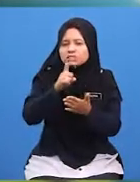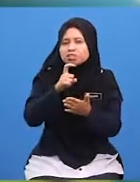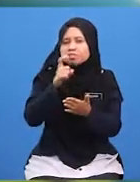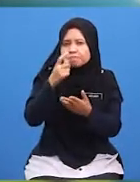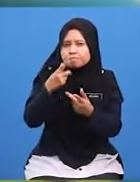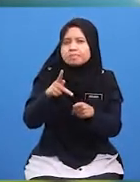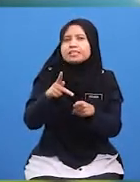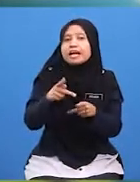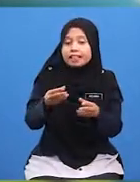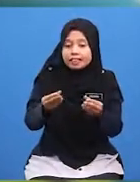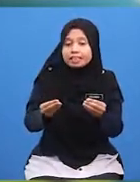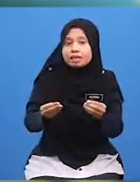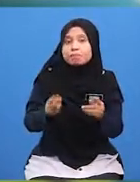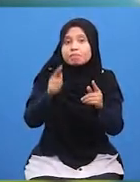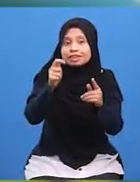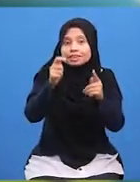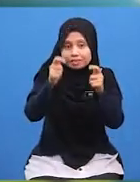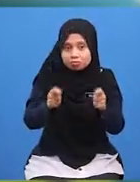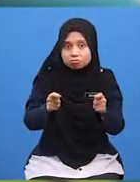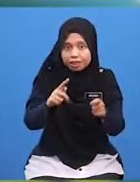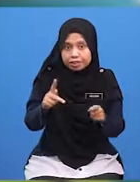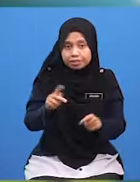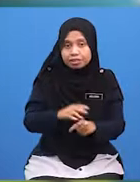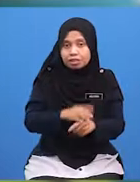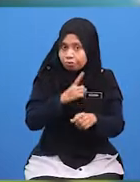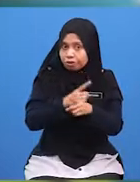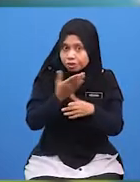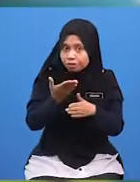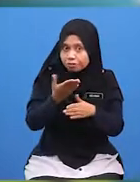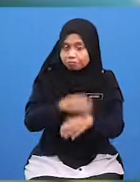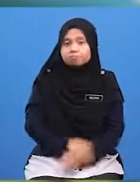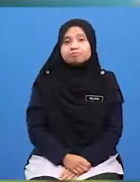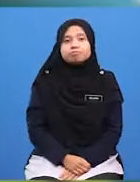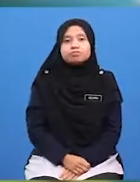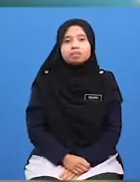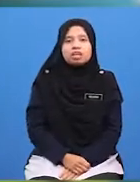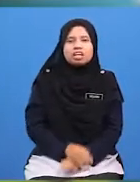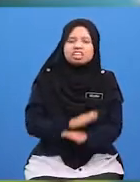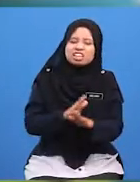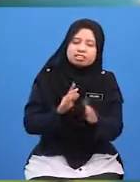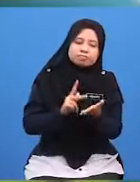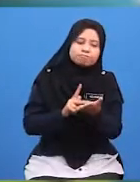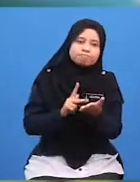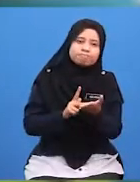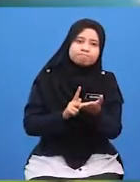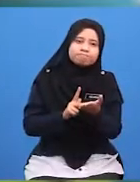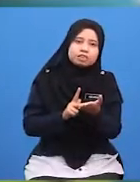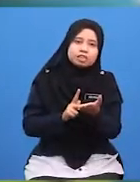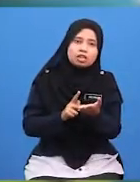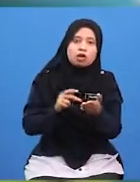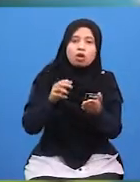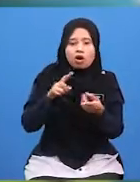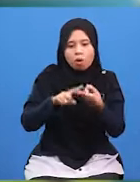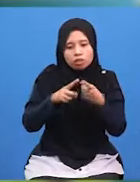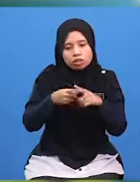pernah menyenangkan tetamu Datang ke rumah Murid-murid Betul tak? Tidak kiralah Sama ada ianya